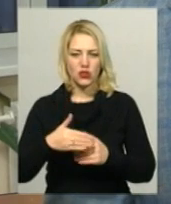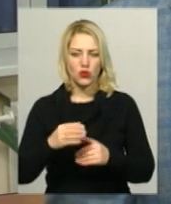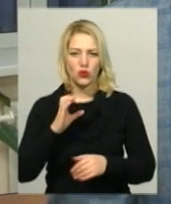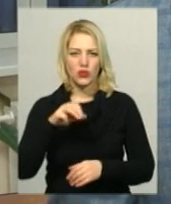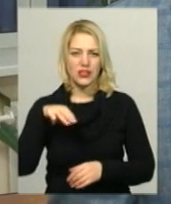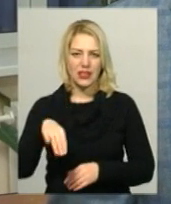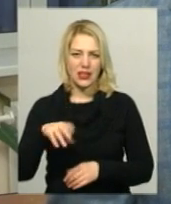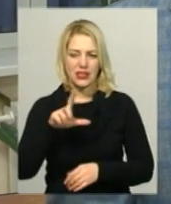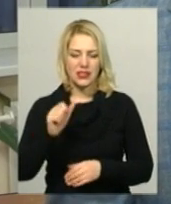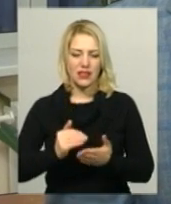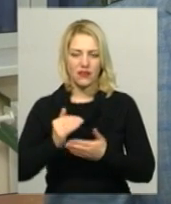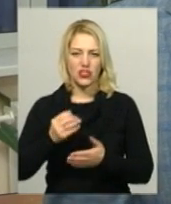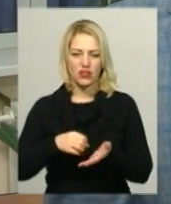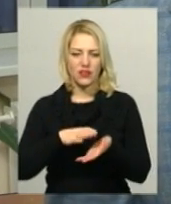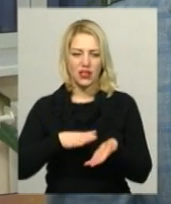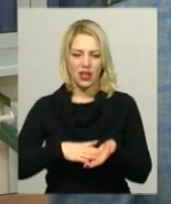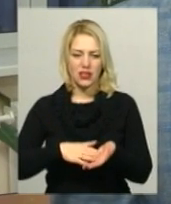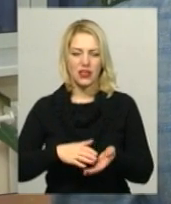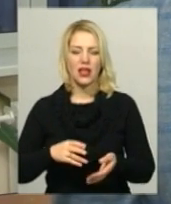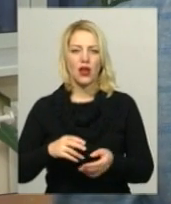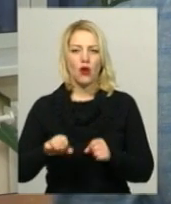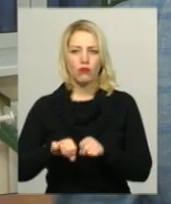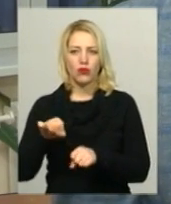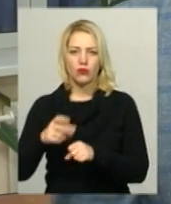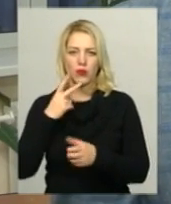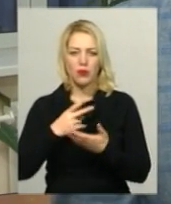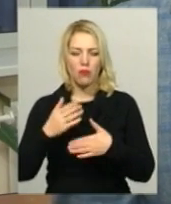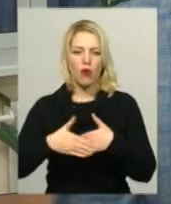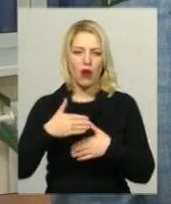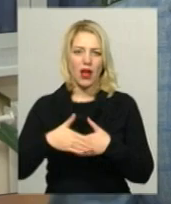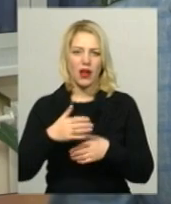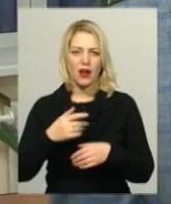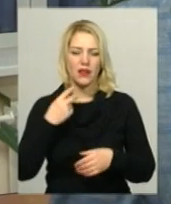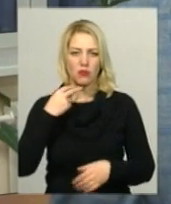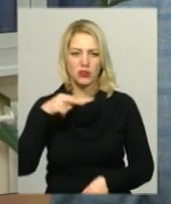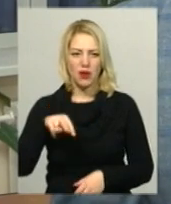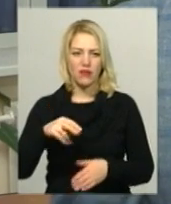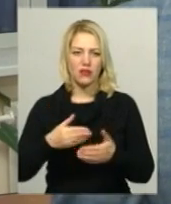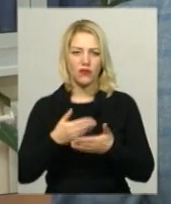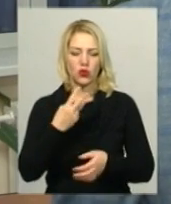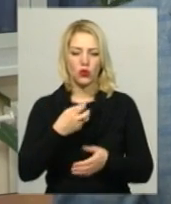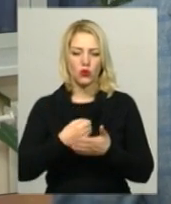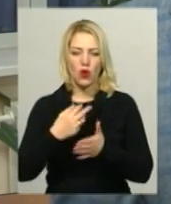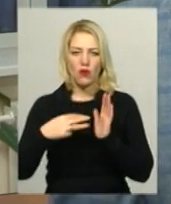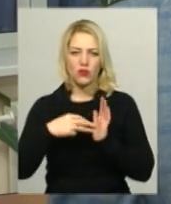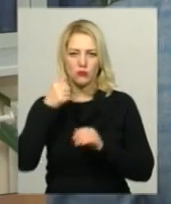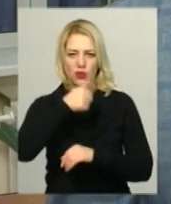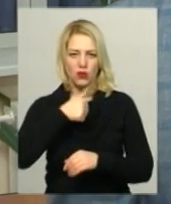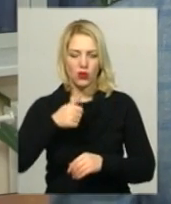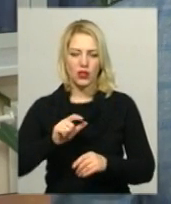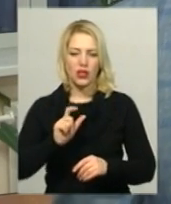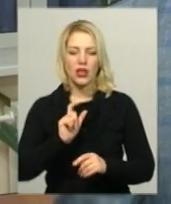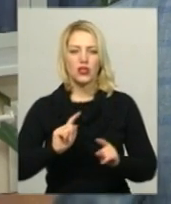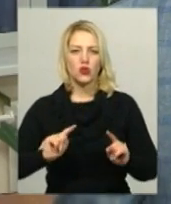вищевказане кримінальне правопорушення передбачено по крайній вигляді позбавлення волі від 3 до 8 років з конфіскацією